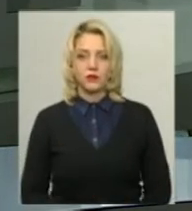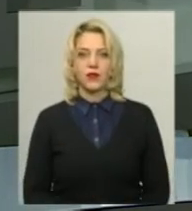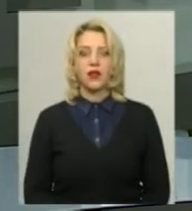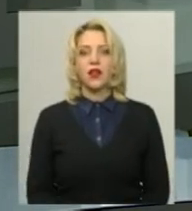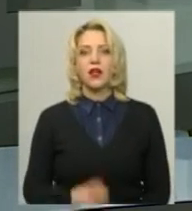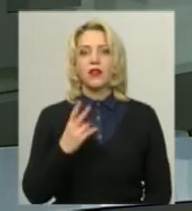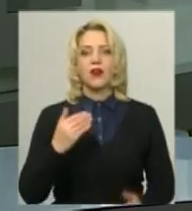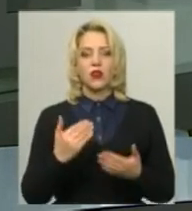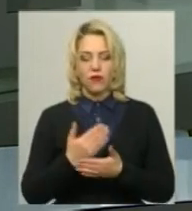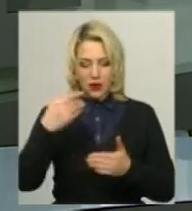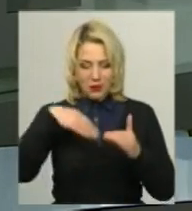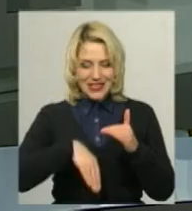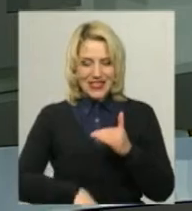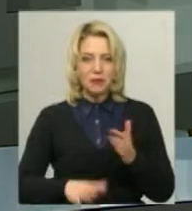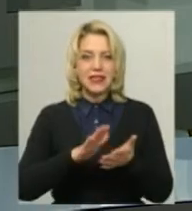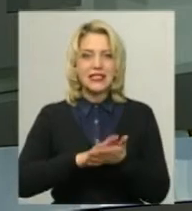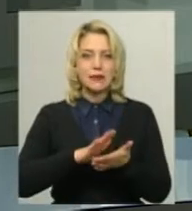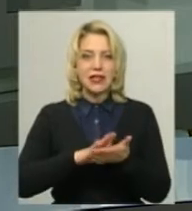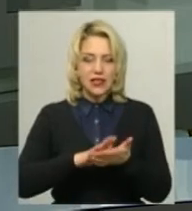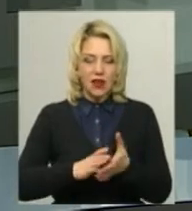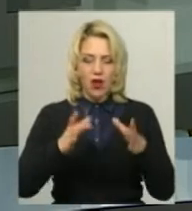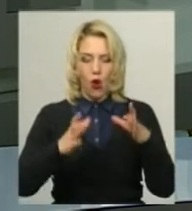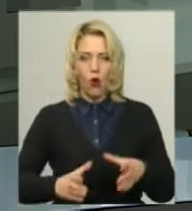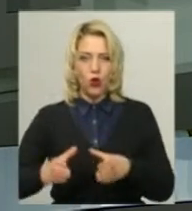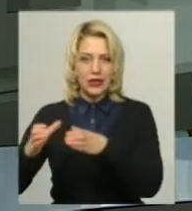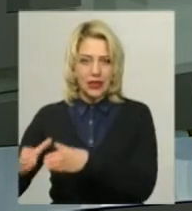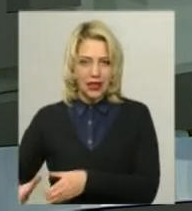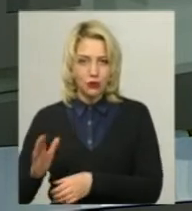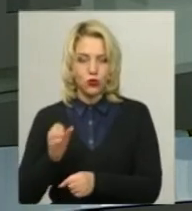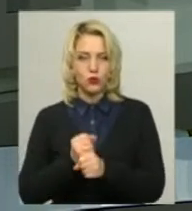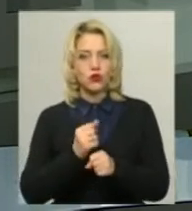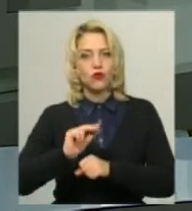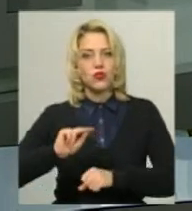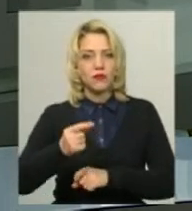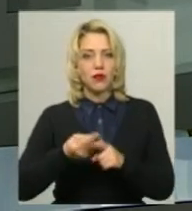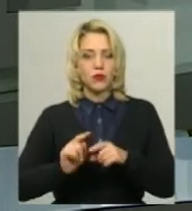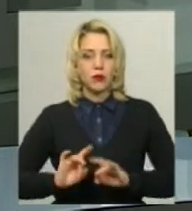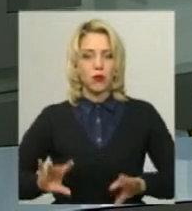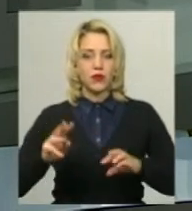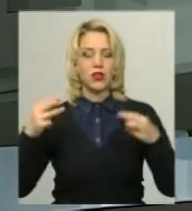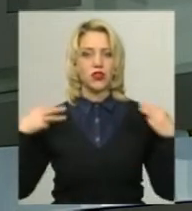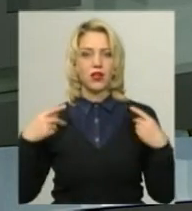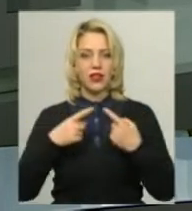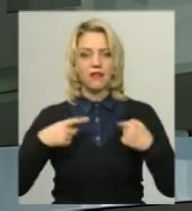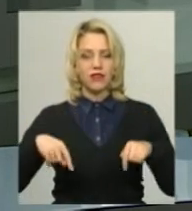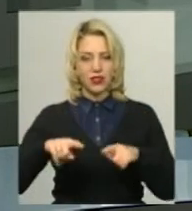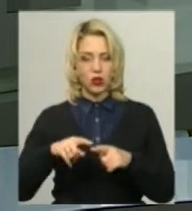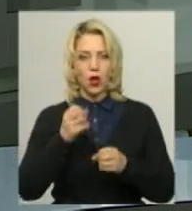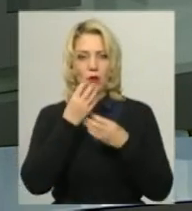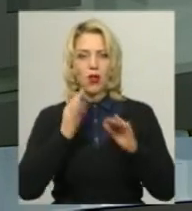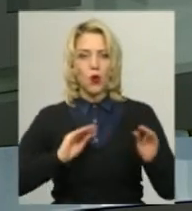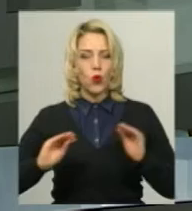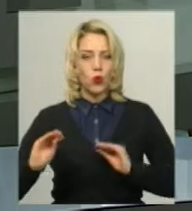Два нових підземних сміттєвих контейнера в обласному центрі запрацюють у четвер. Про це повідомляє начальник відділу з благоустрою міста